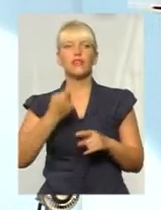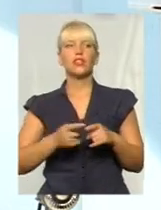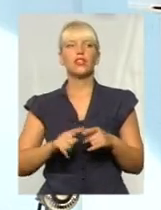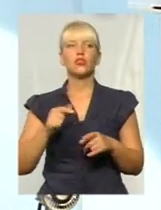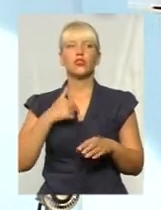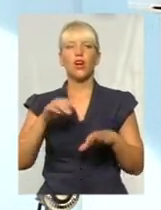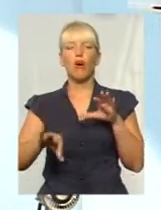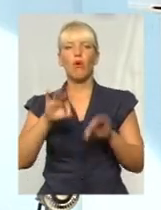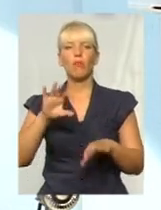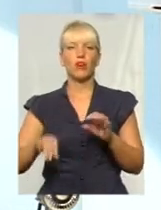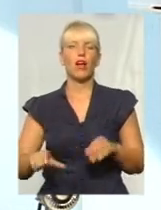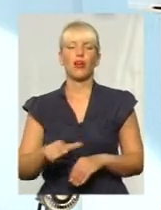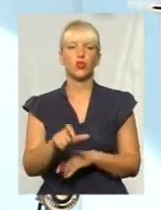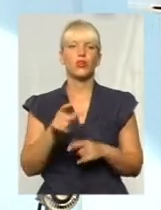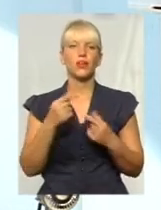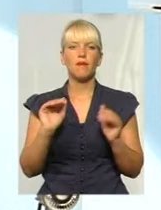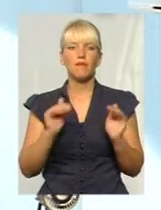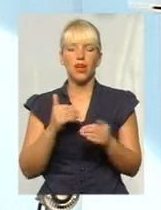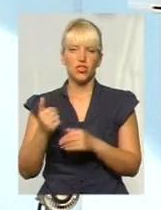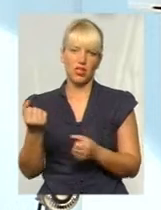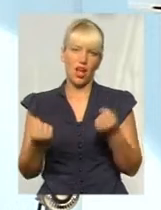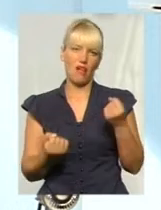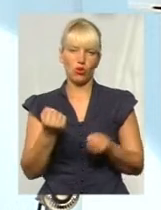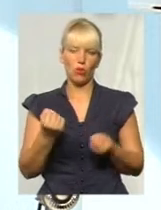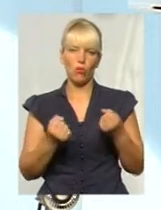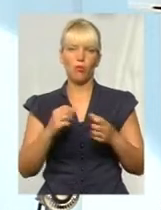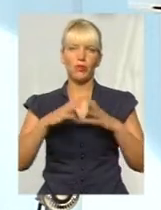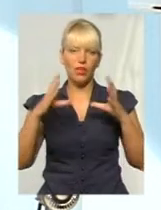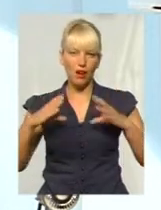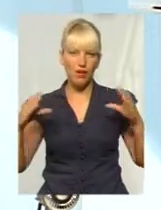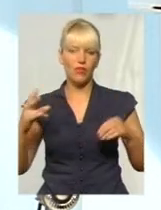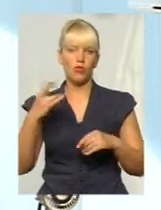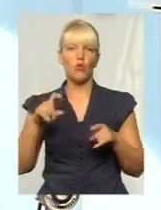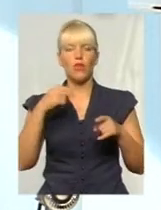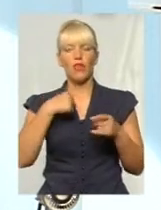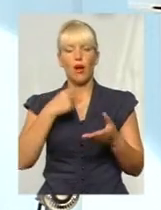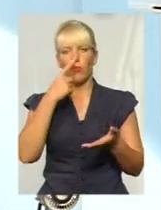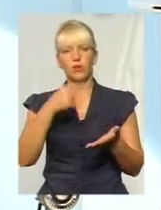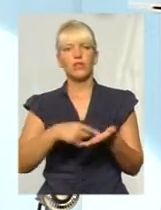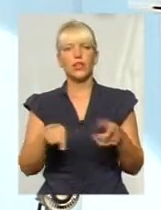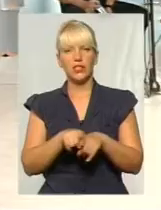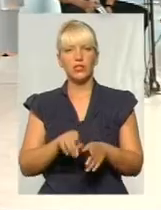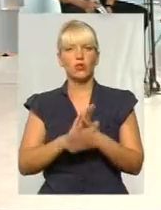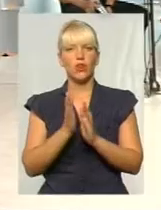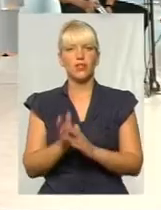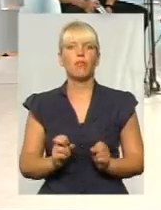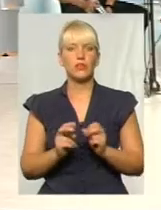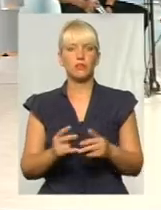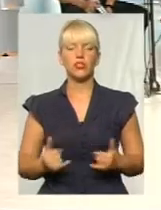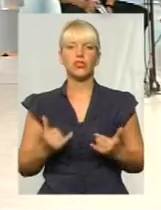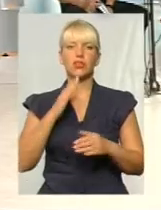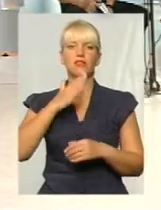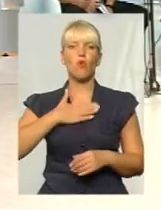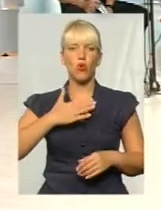дороги, де менше автомобілів, все одно потрапляють в такі ситуації, небезпечні для свого життя. Дякую вам,